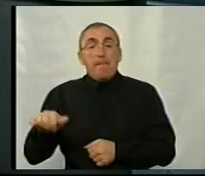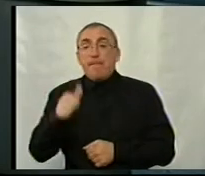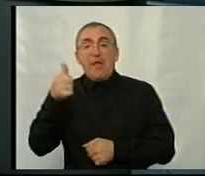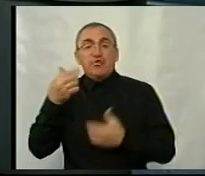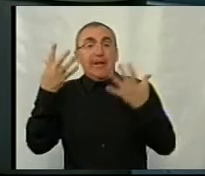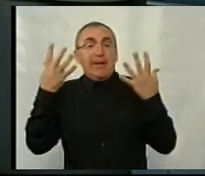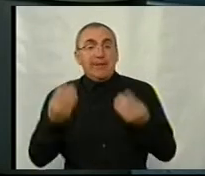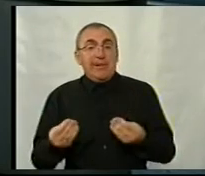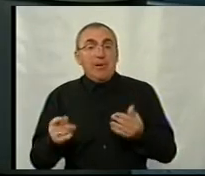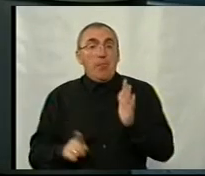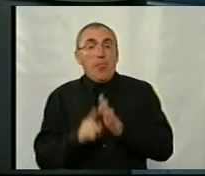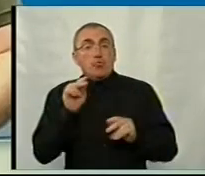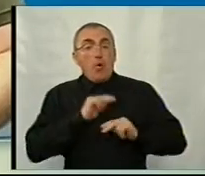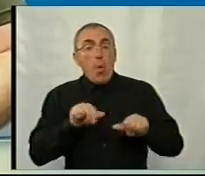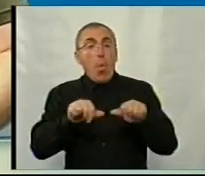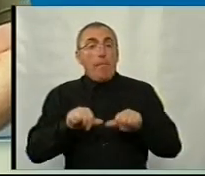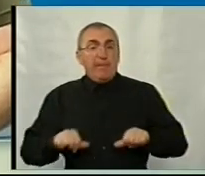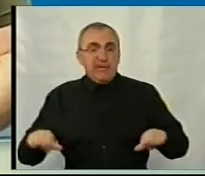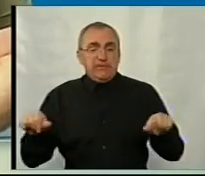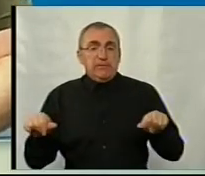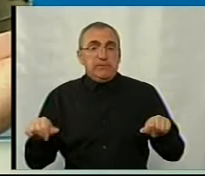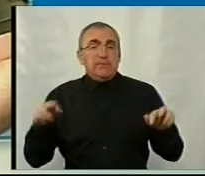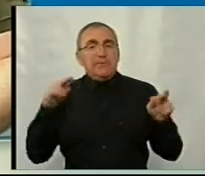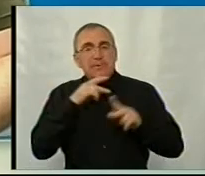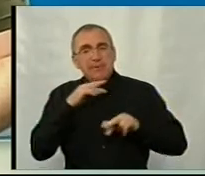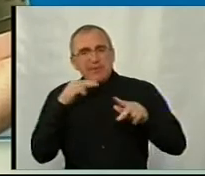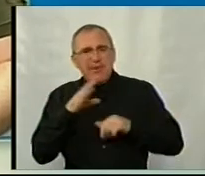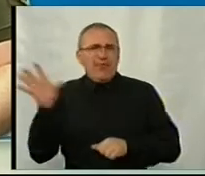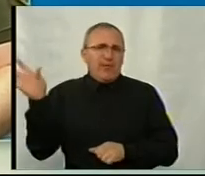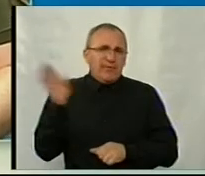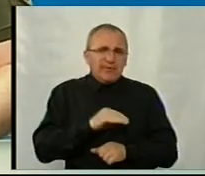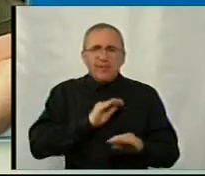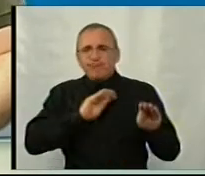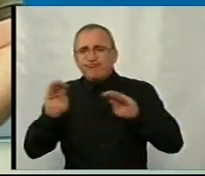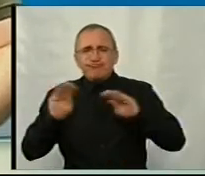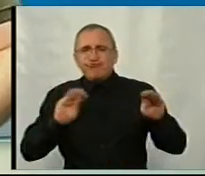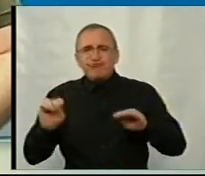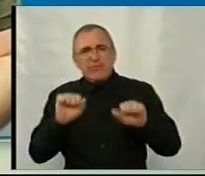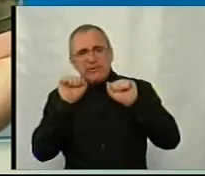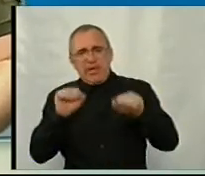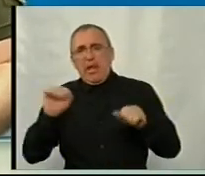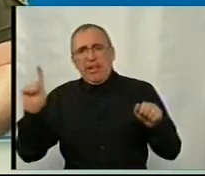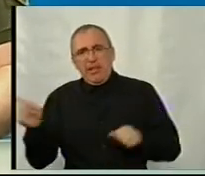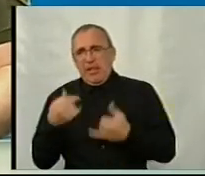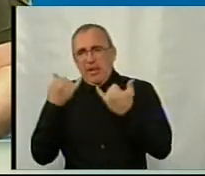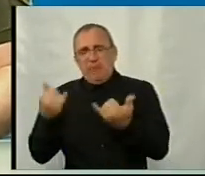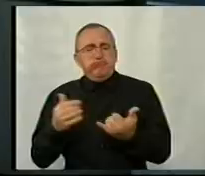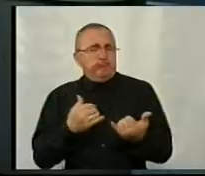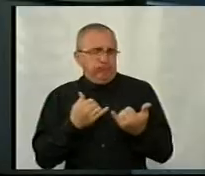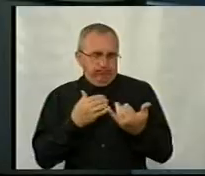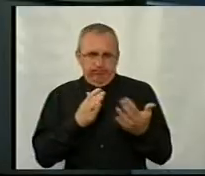початку роботи комісії. Дезінфікучими всіма засобами захисту для призовників ми забезпечені.